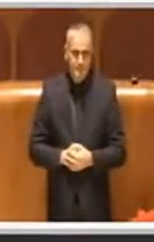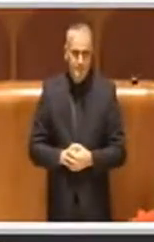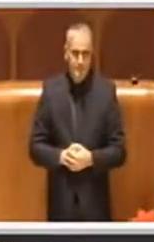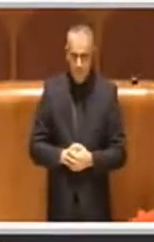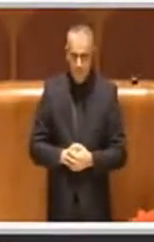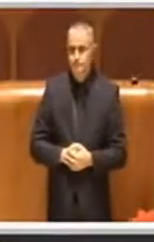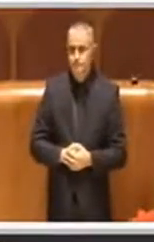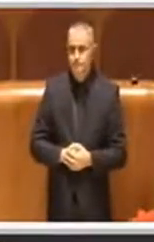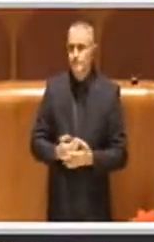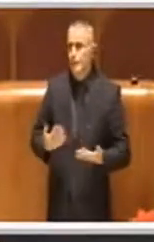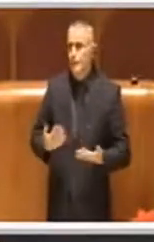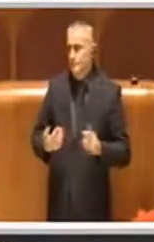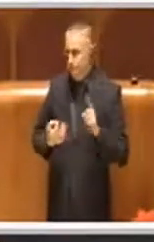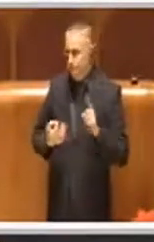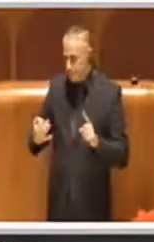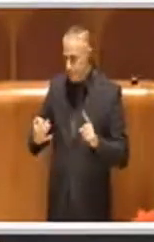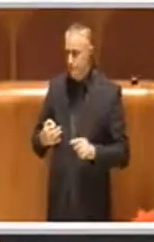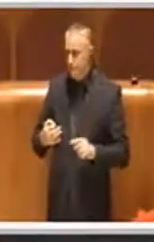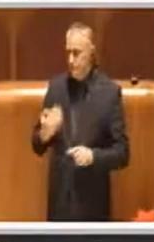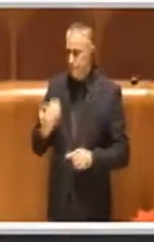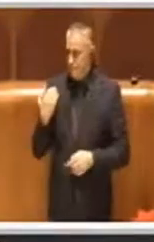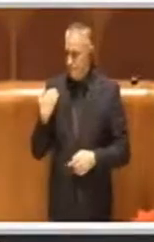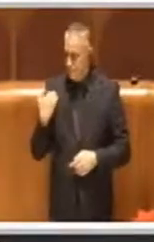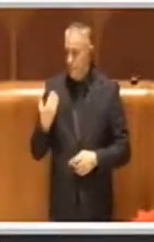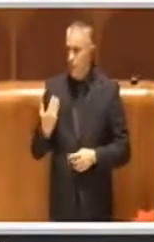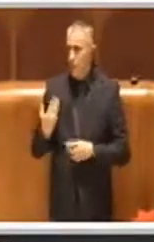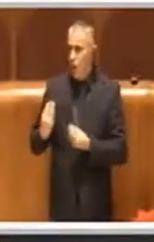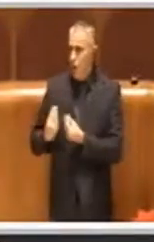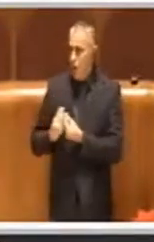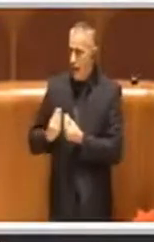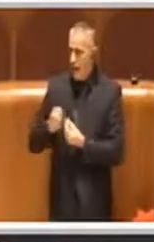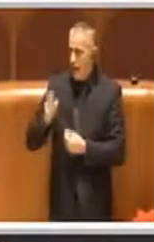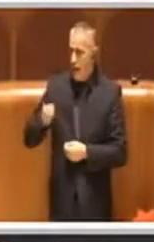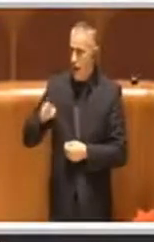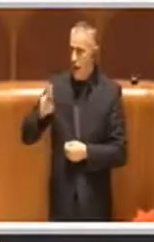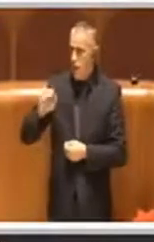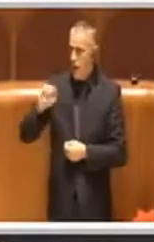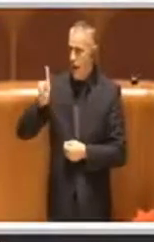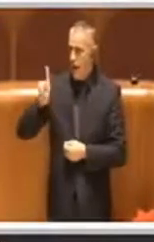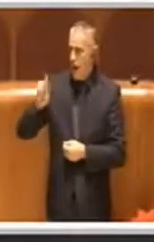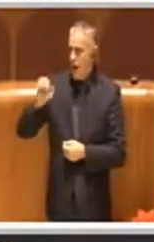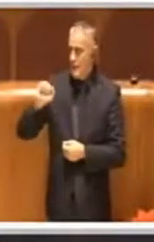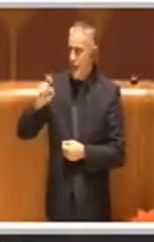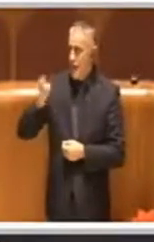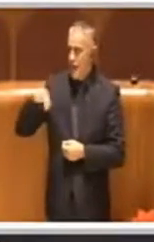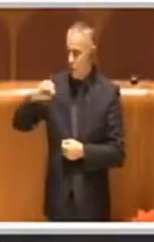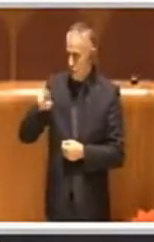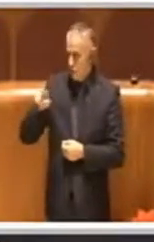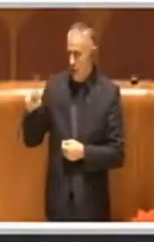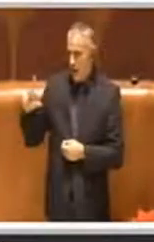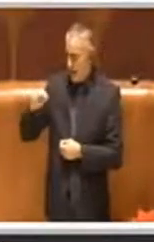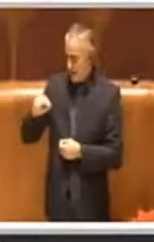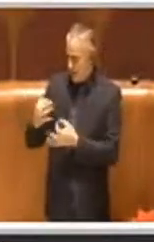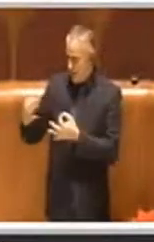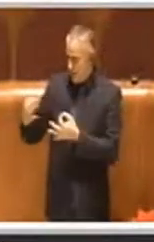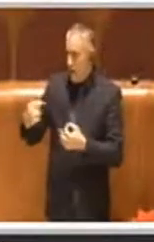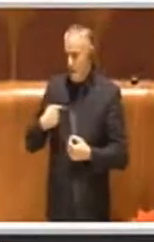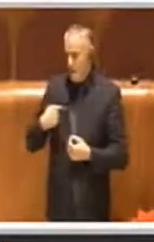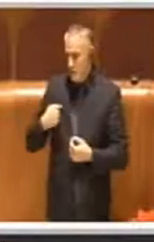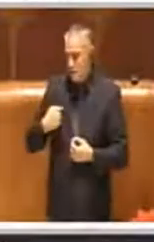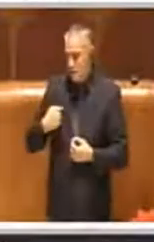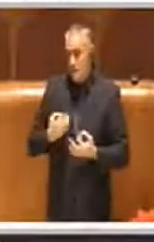Come ha specificato bene la mia collega Guadagno, questa mozione è molto